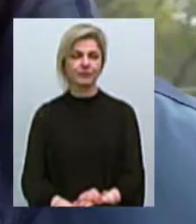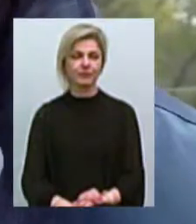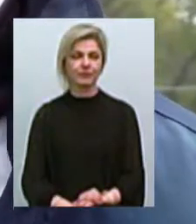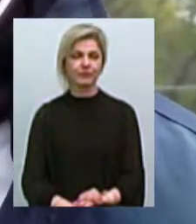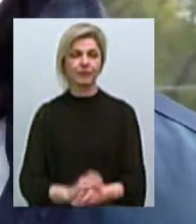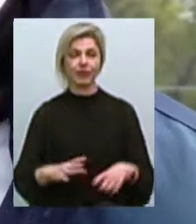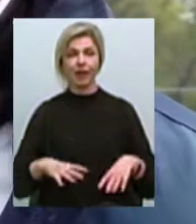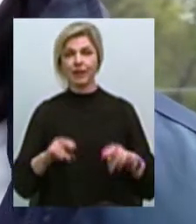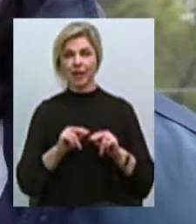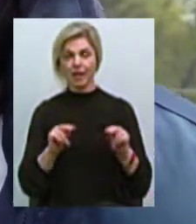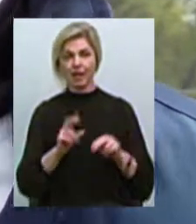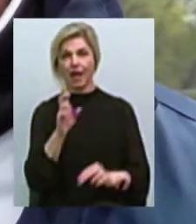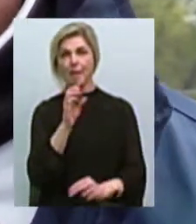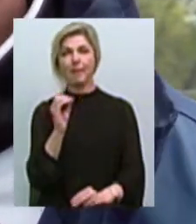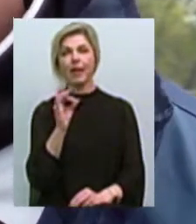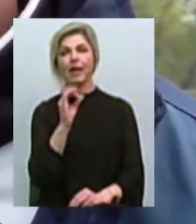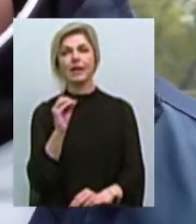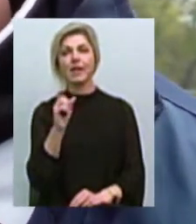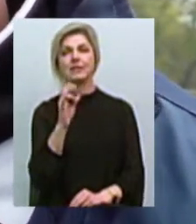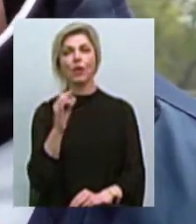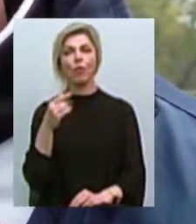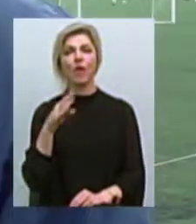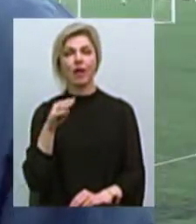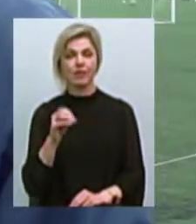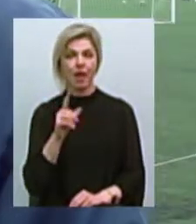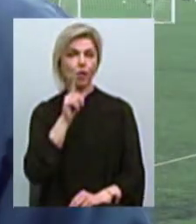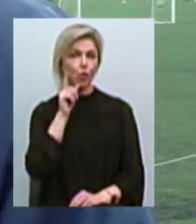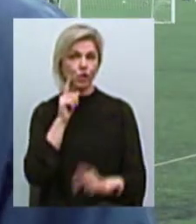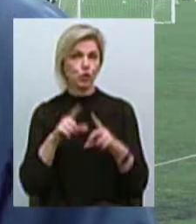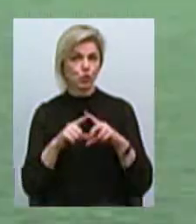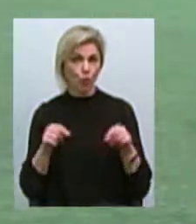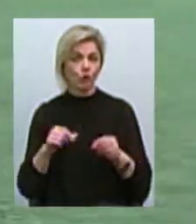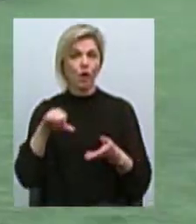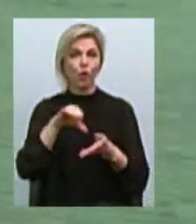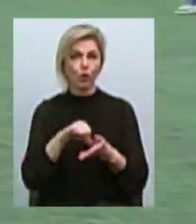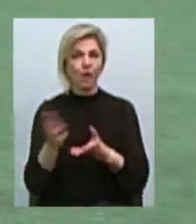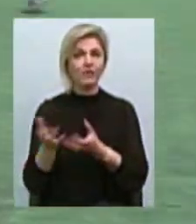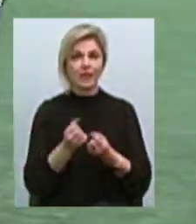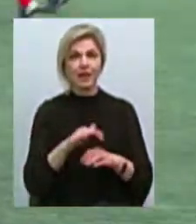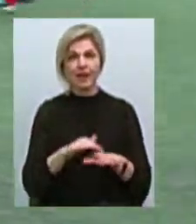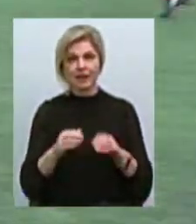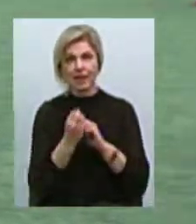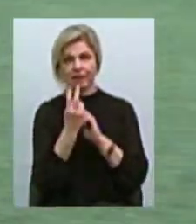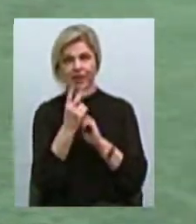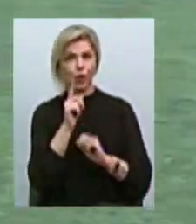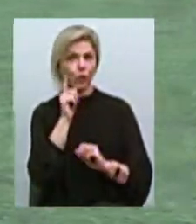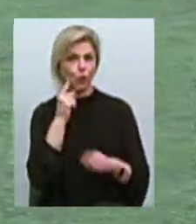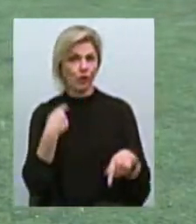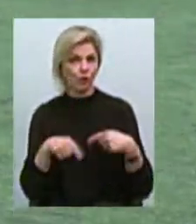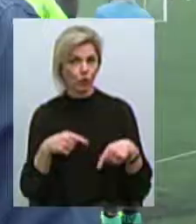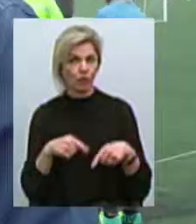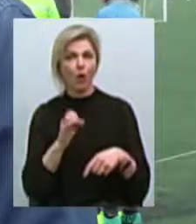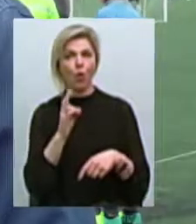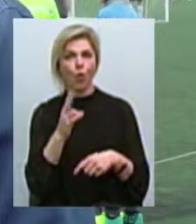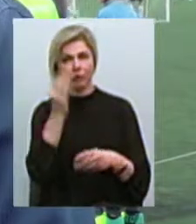Тренер Березнеговацької дитячо-юнацької спортивної школи Юрій Блоха взяв на цей турнір 12 юних футболістів. Тренер ділиться